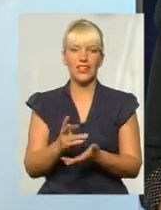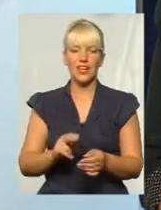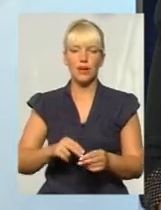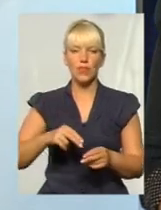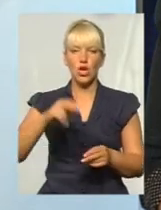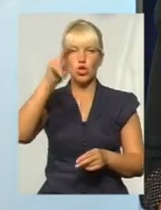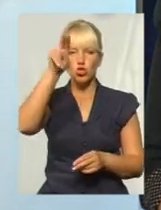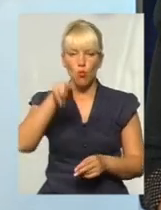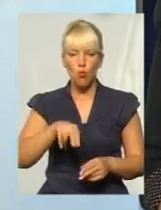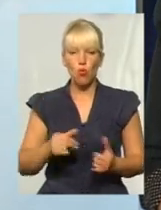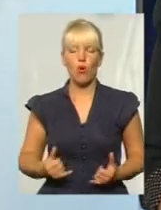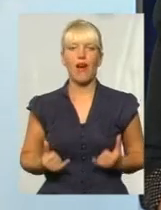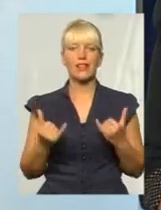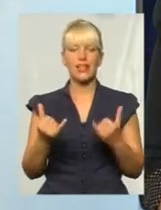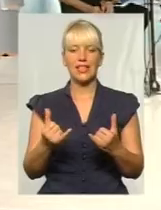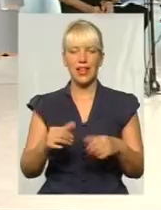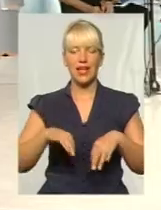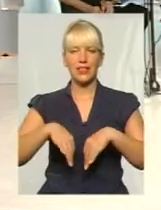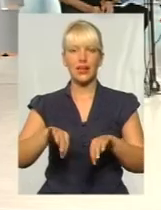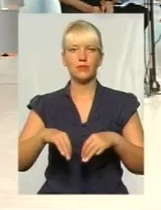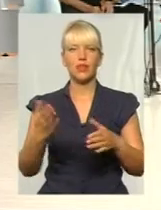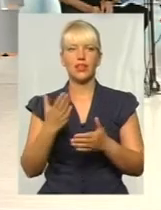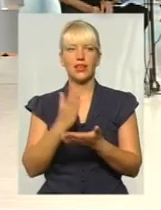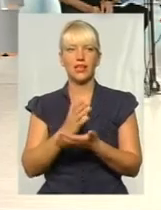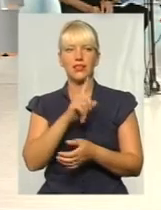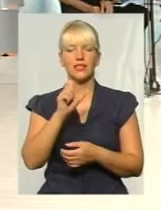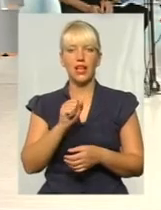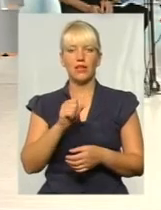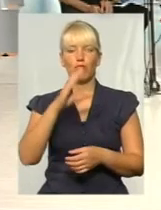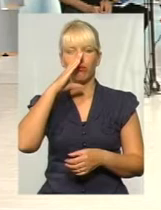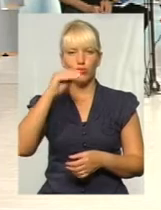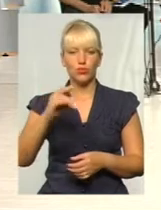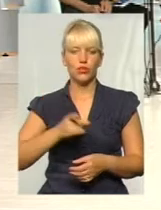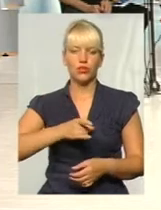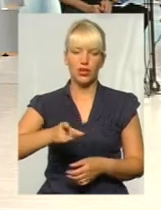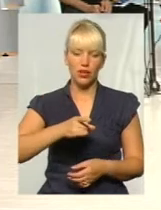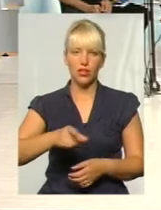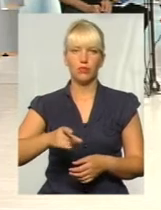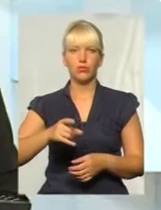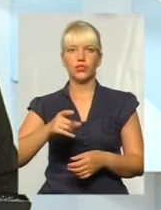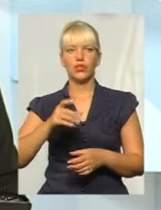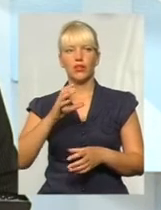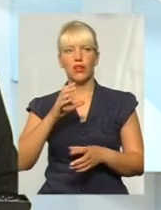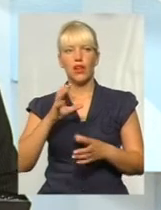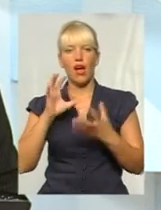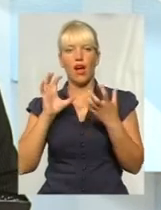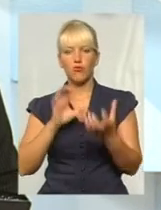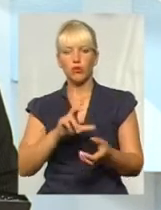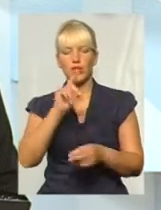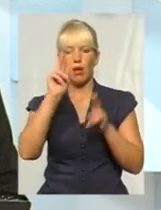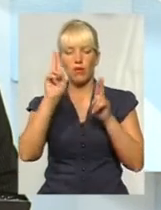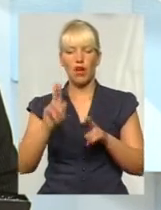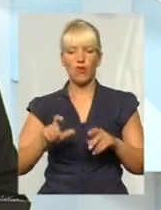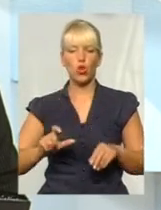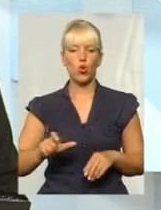транспортних засобів, які рухаються за маршрутом. Тобто маршрутні таксі, автобуси, тролейбуси. За правилами дорожнього руху